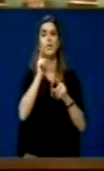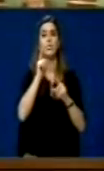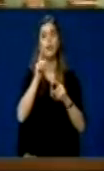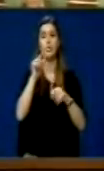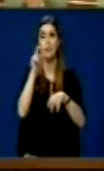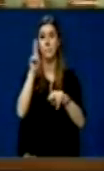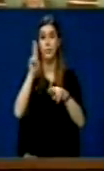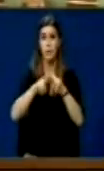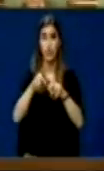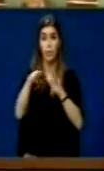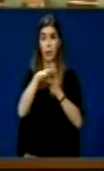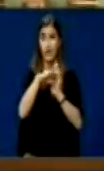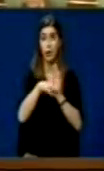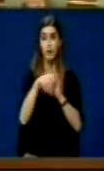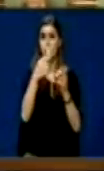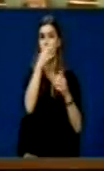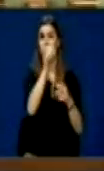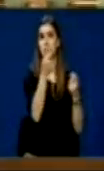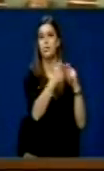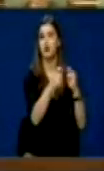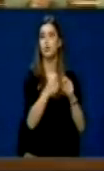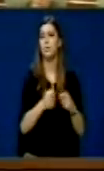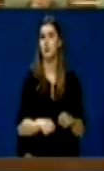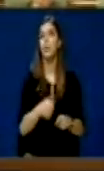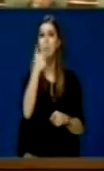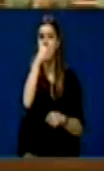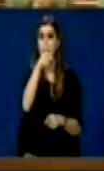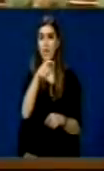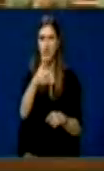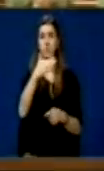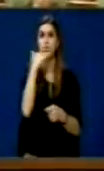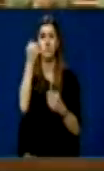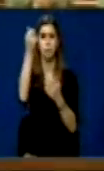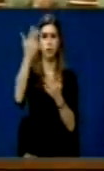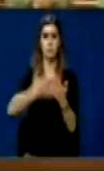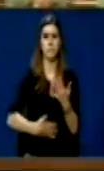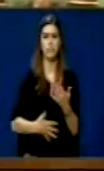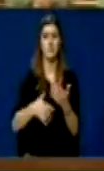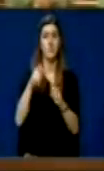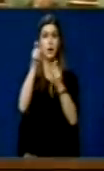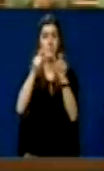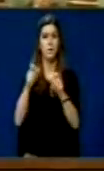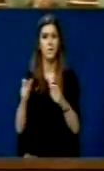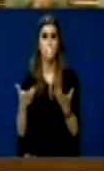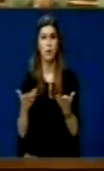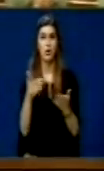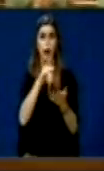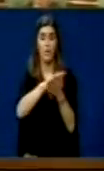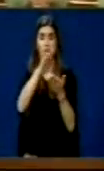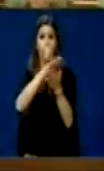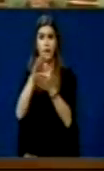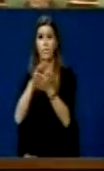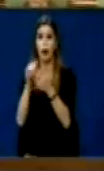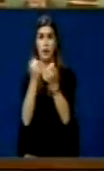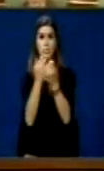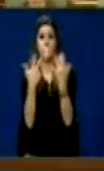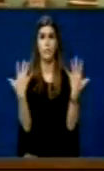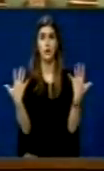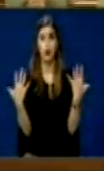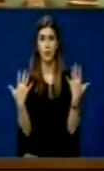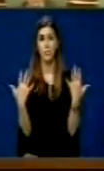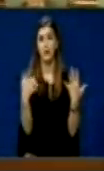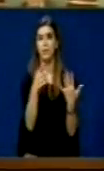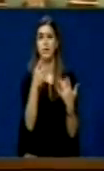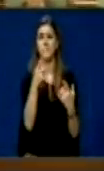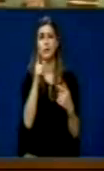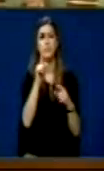për abisti, për shkak se njërej është kashimallë i faljes se kryimit, është